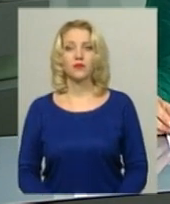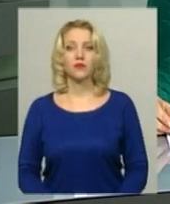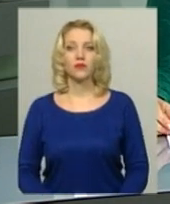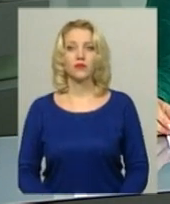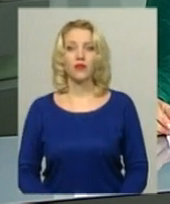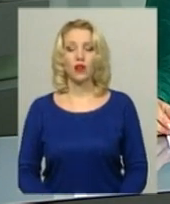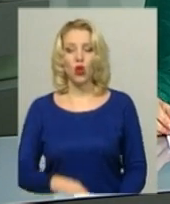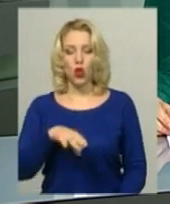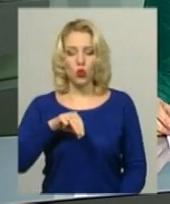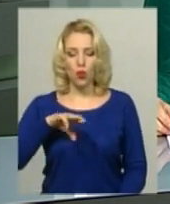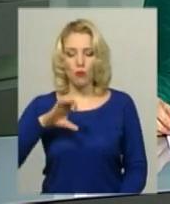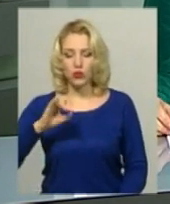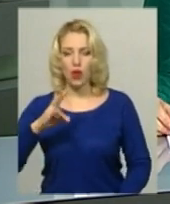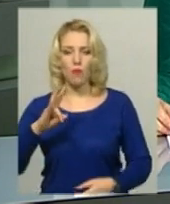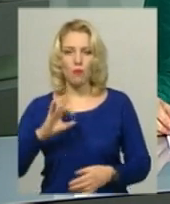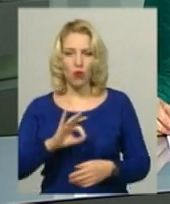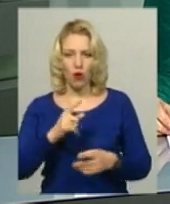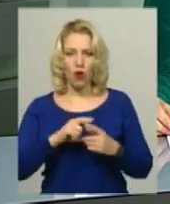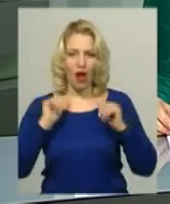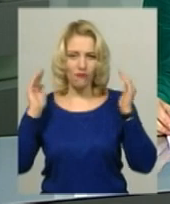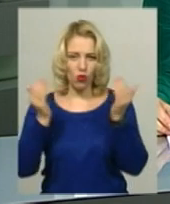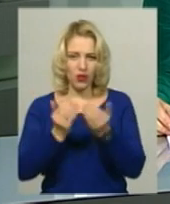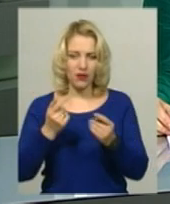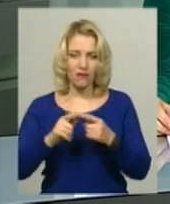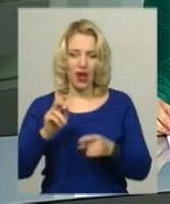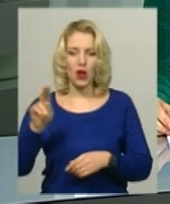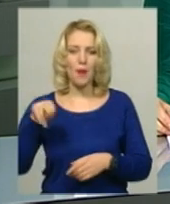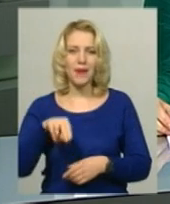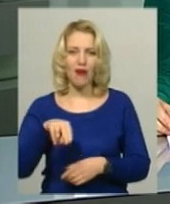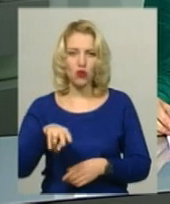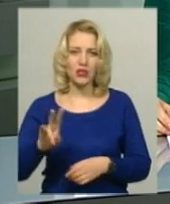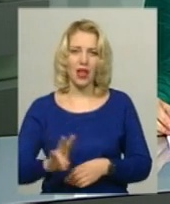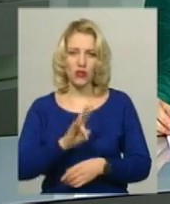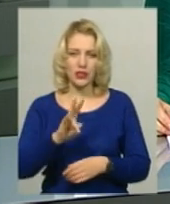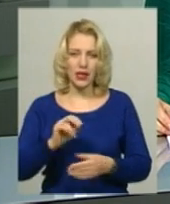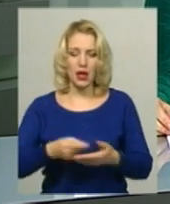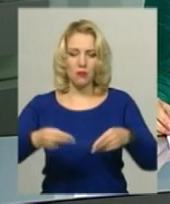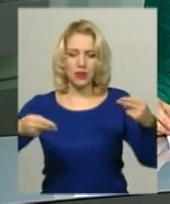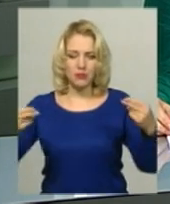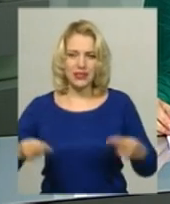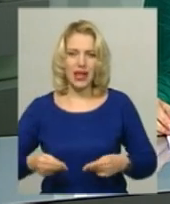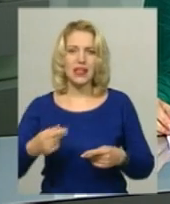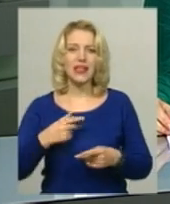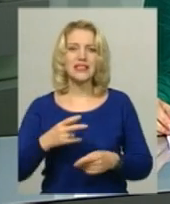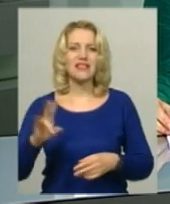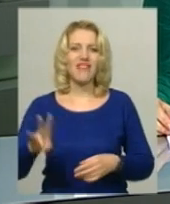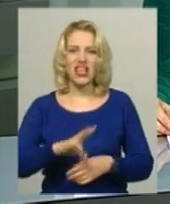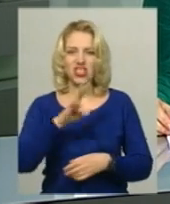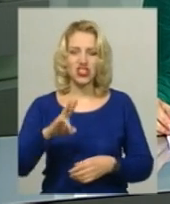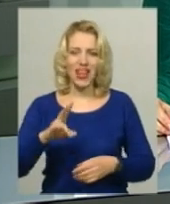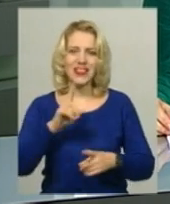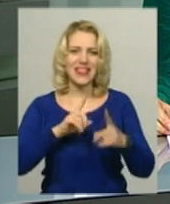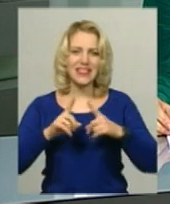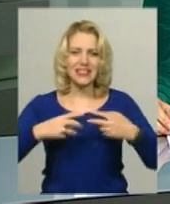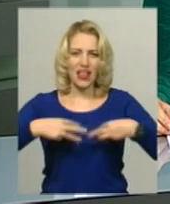Томос про автокефалію Православної Церкви України підписали члени Священого Синоду Вселенського Патріархату. Про це розповів речник